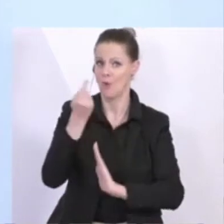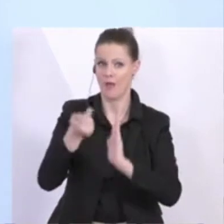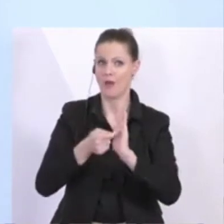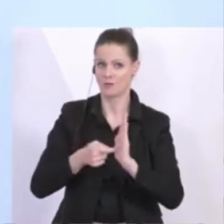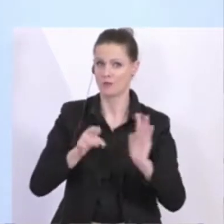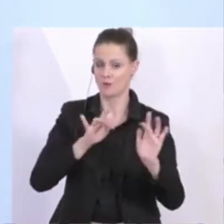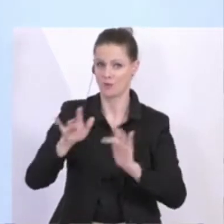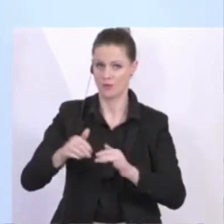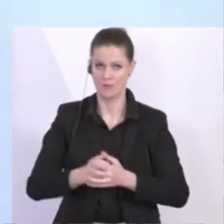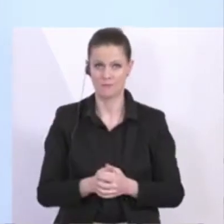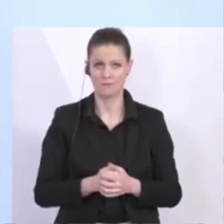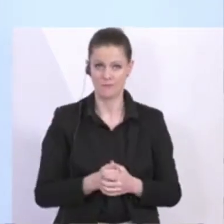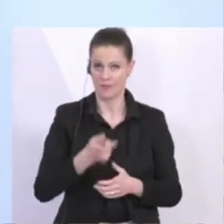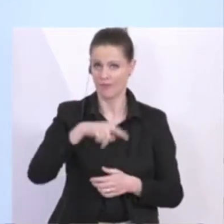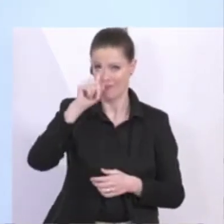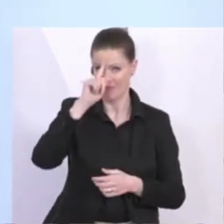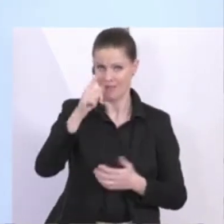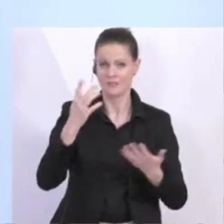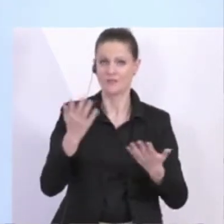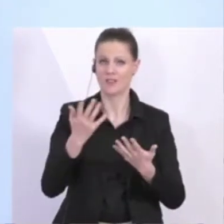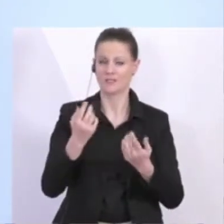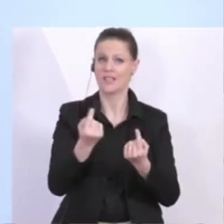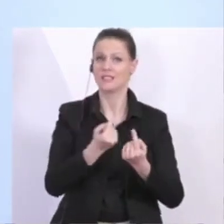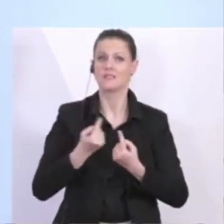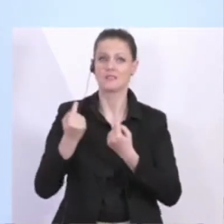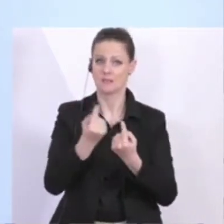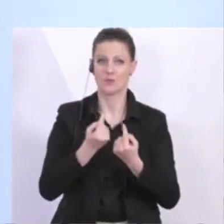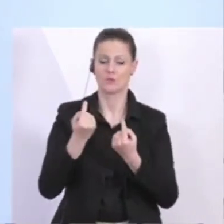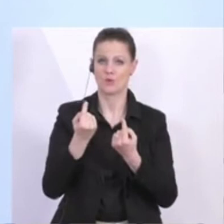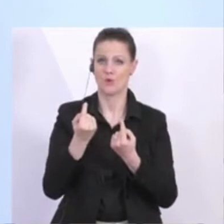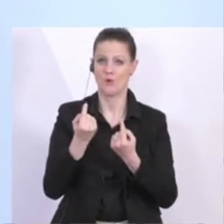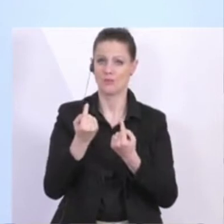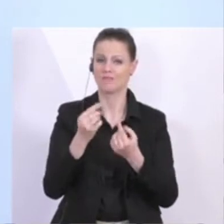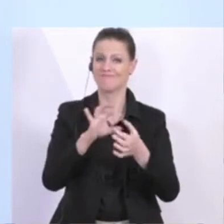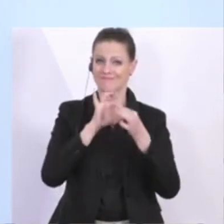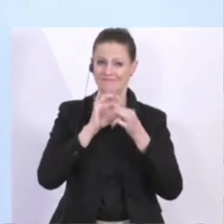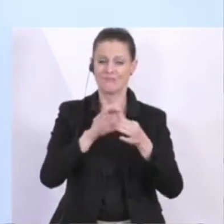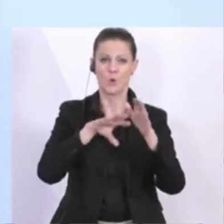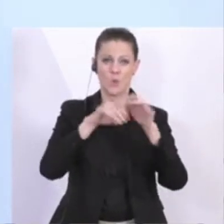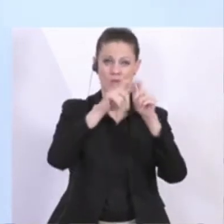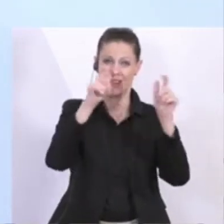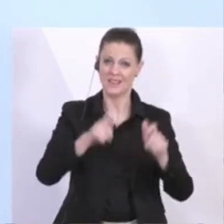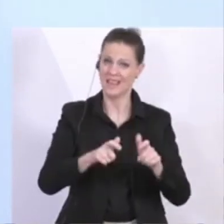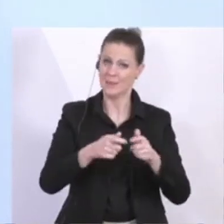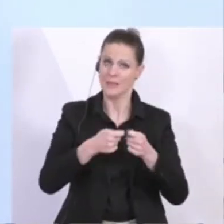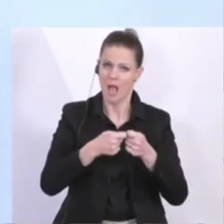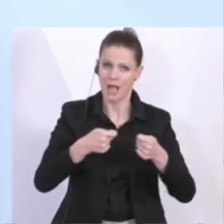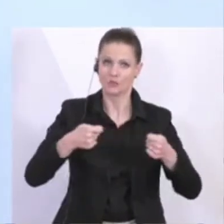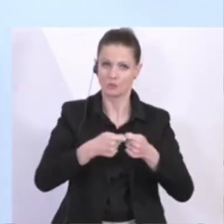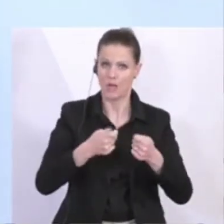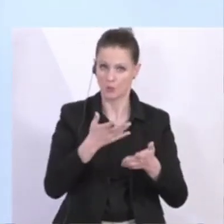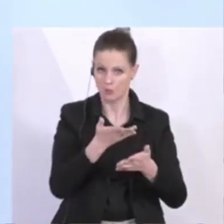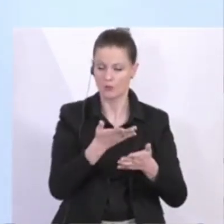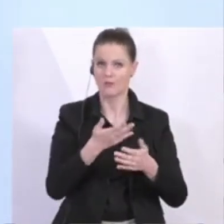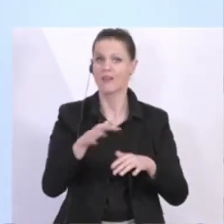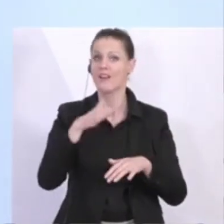bedeutet. Wir wissen, dass die Situation in vielen Unternehmen eine höchst angespannte ist, dass viele Mitarbeiterinnen